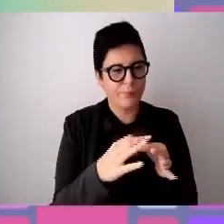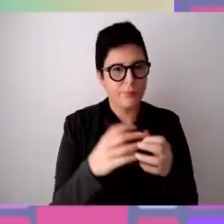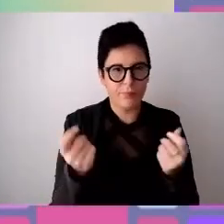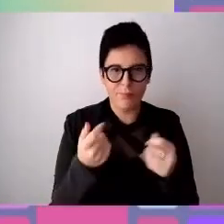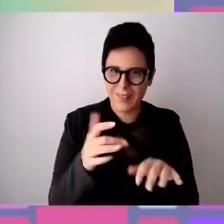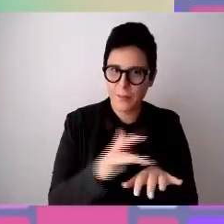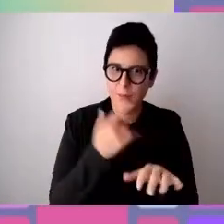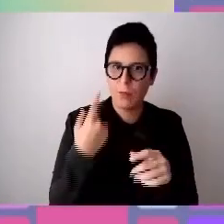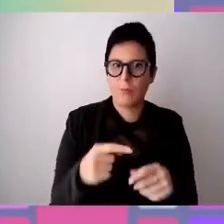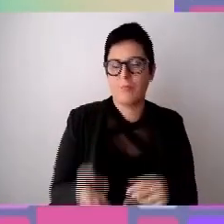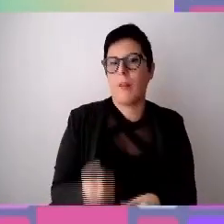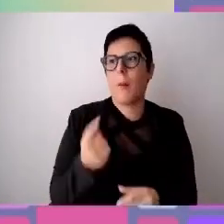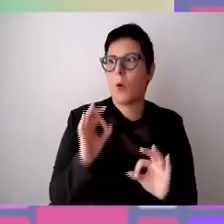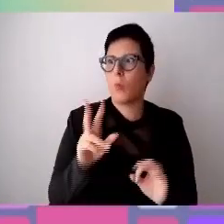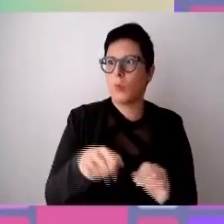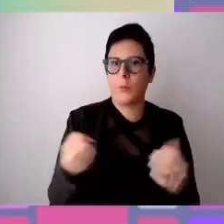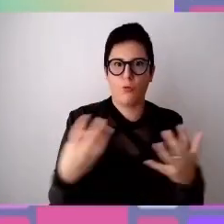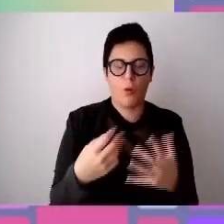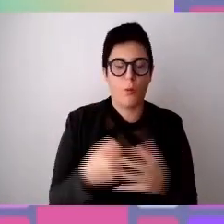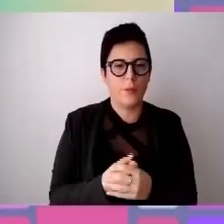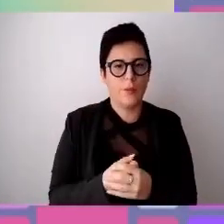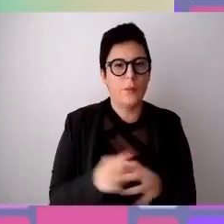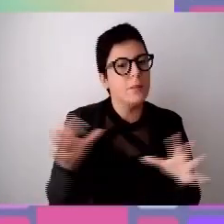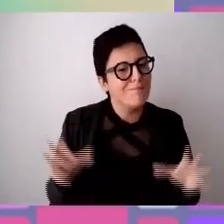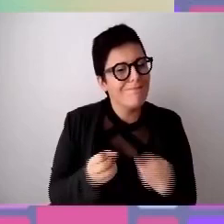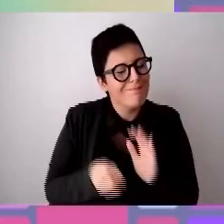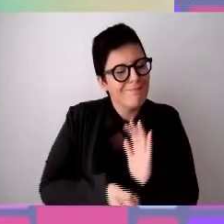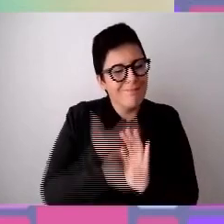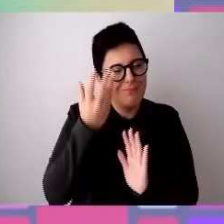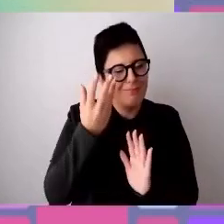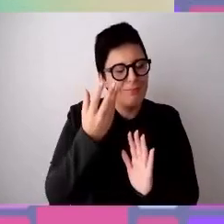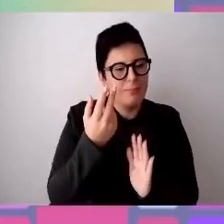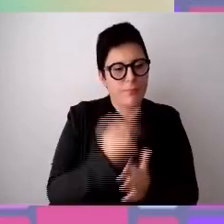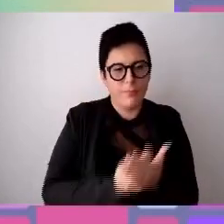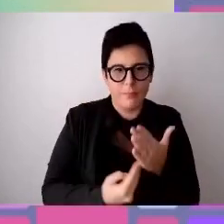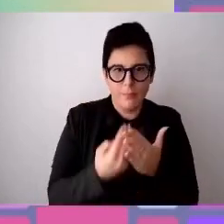creato questo progetto che si chiama